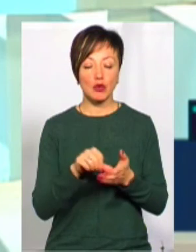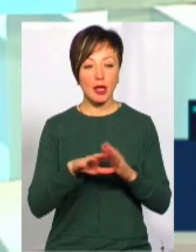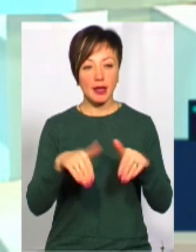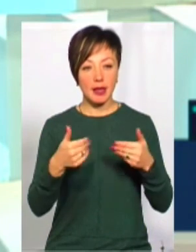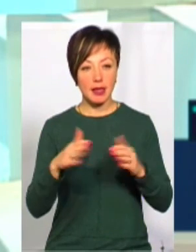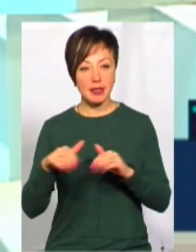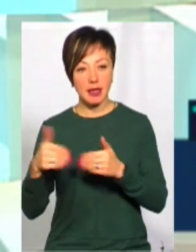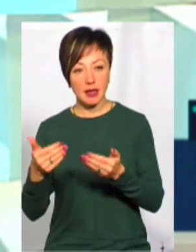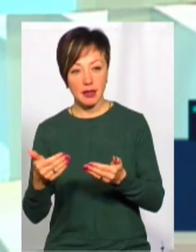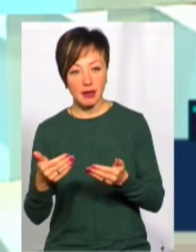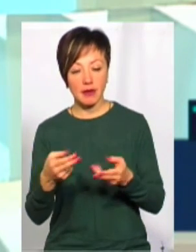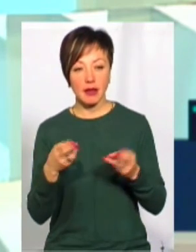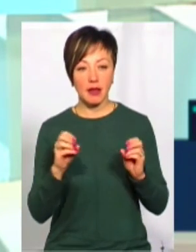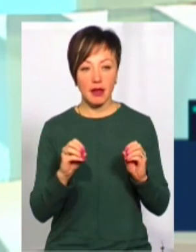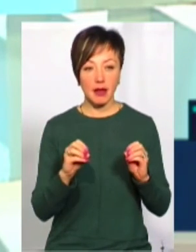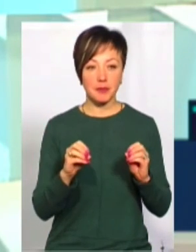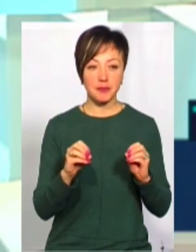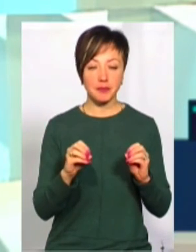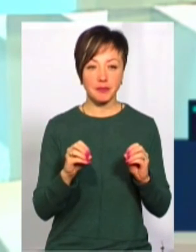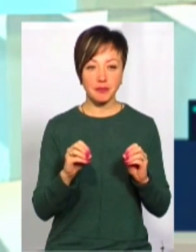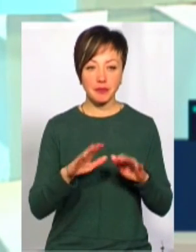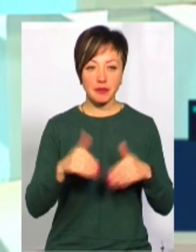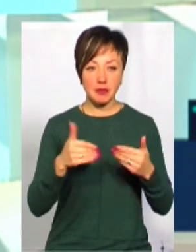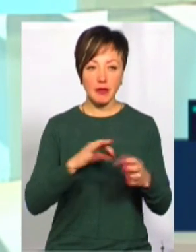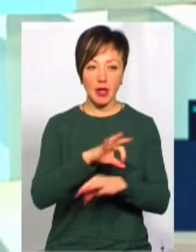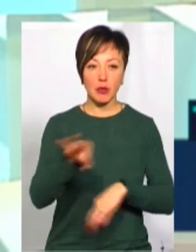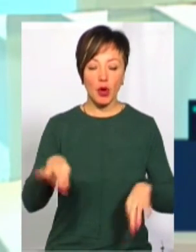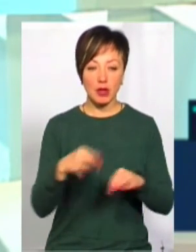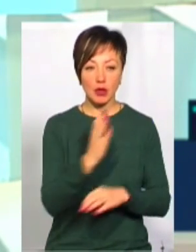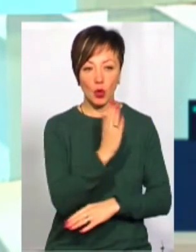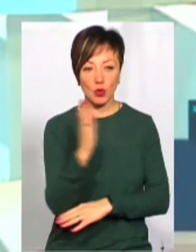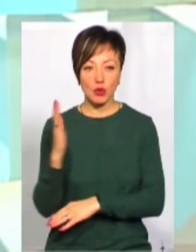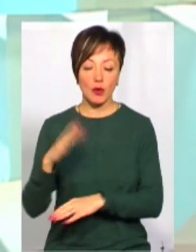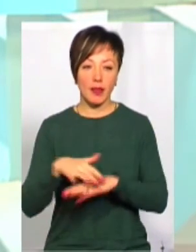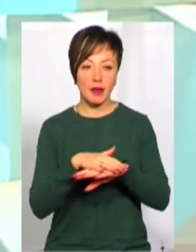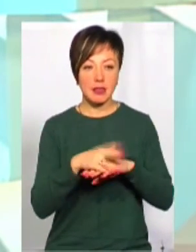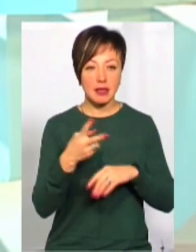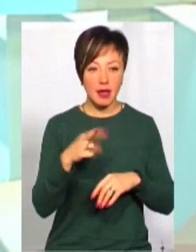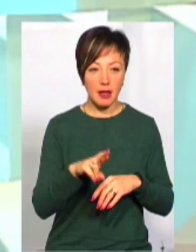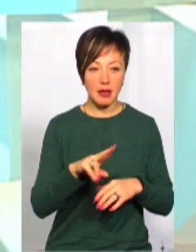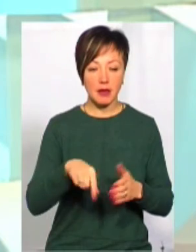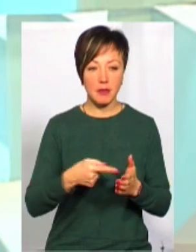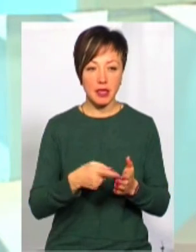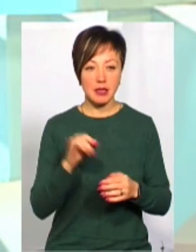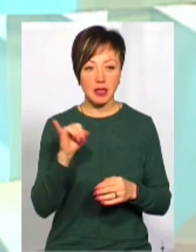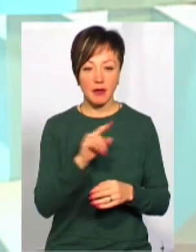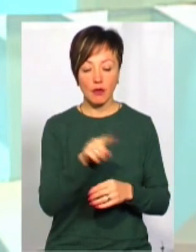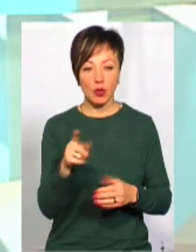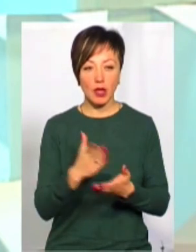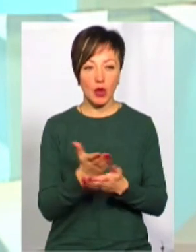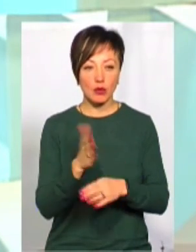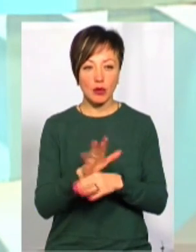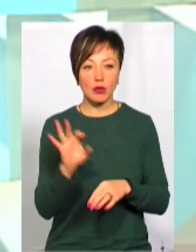ініціативи, де виносяться проекти, за які голосує населення міста, і вони є